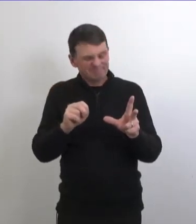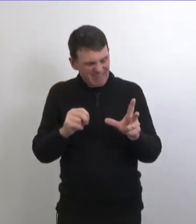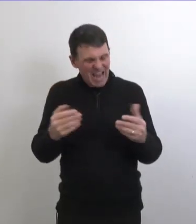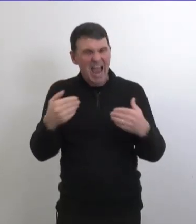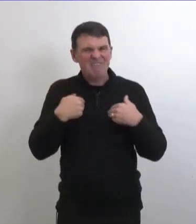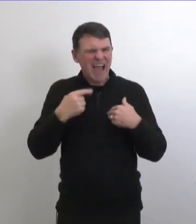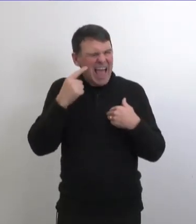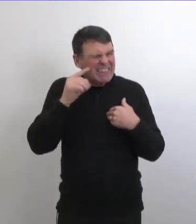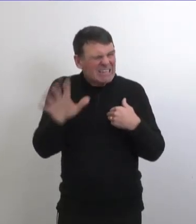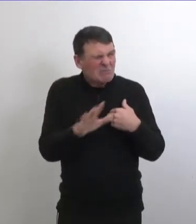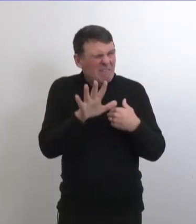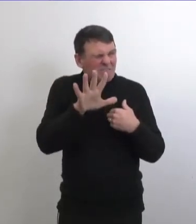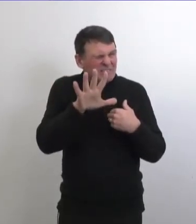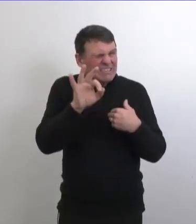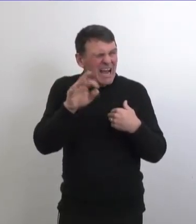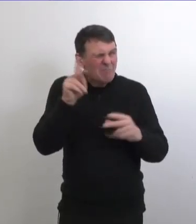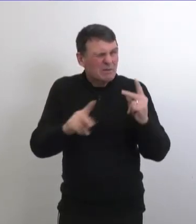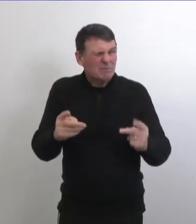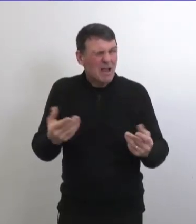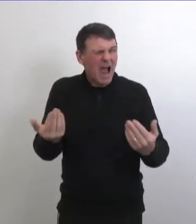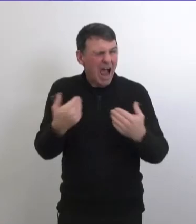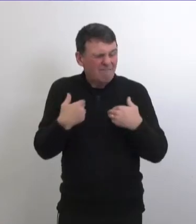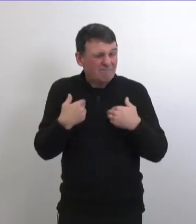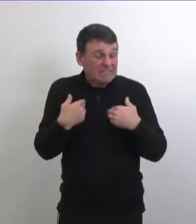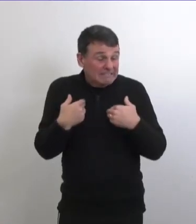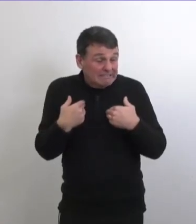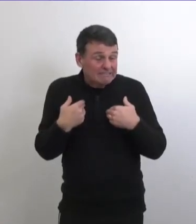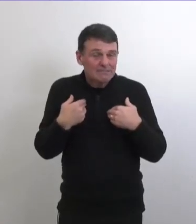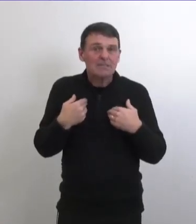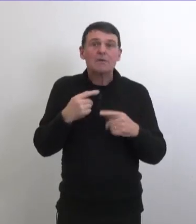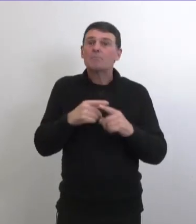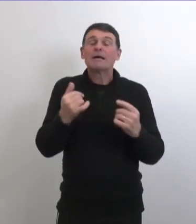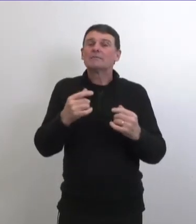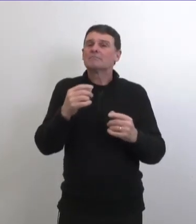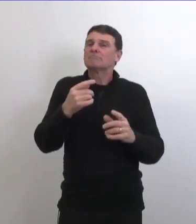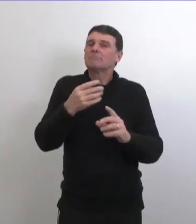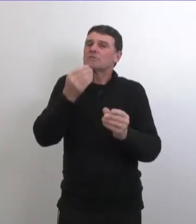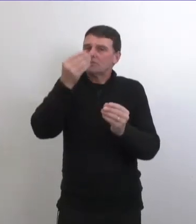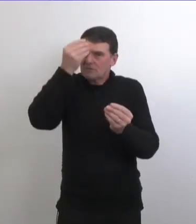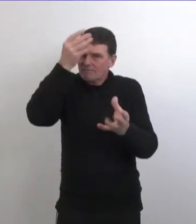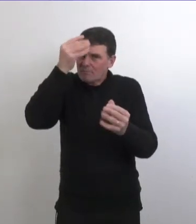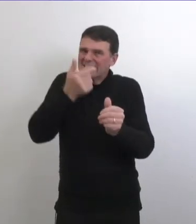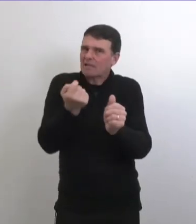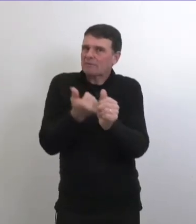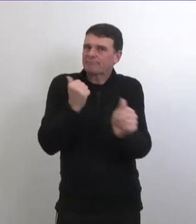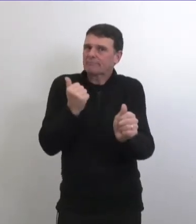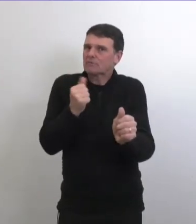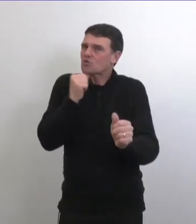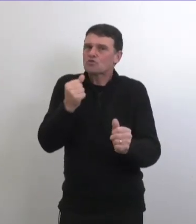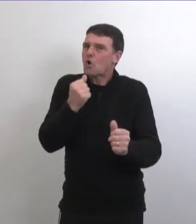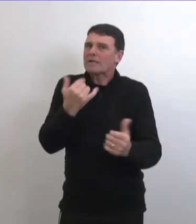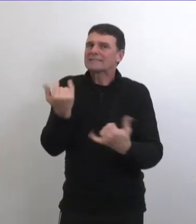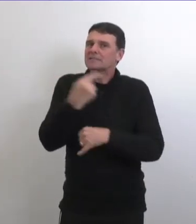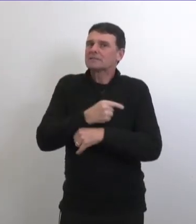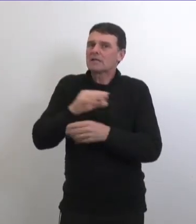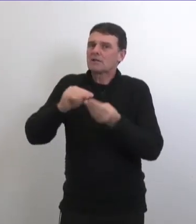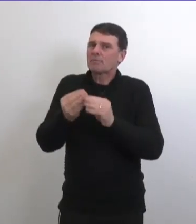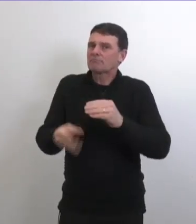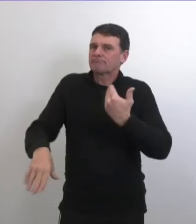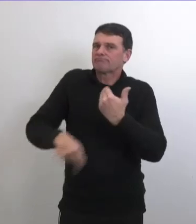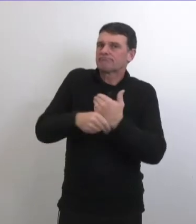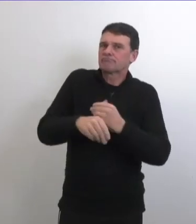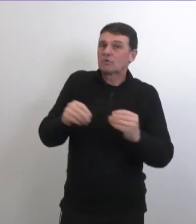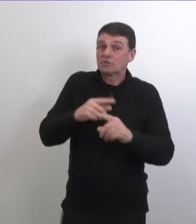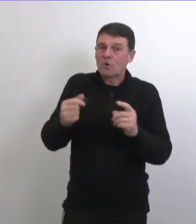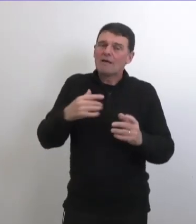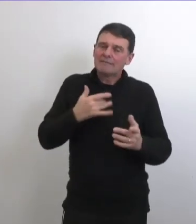est également dans les nouvelles et à l'heure actuelle ils ont 59 cas actifs ça n'inclut pas les chiffres d'aujourd'hui